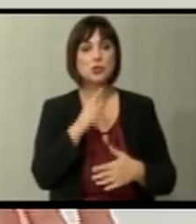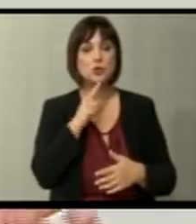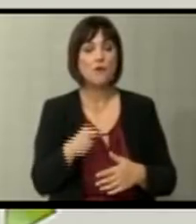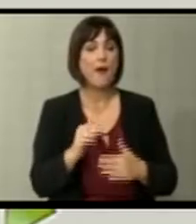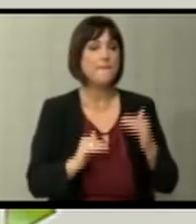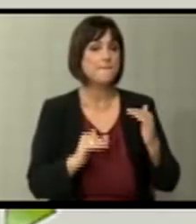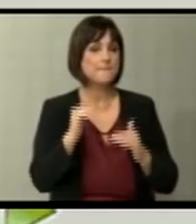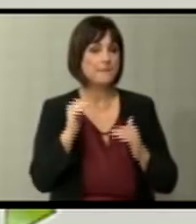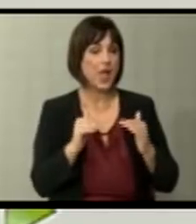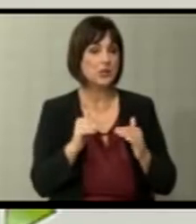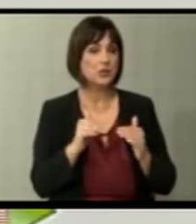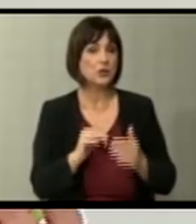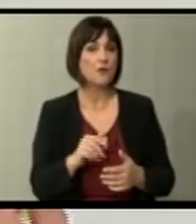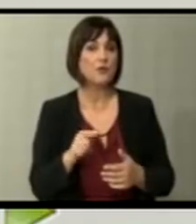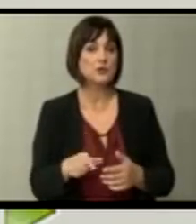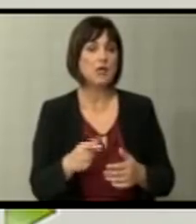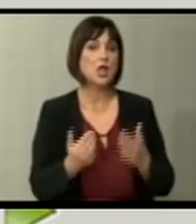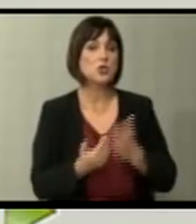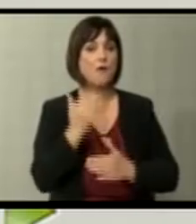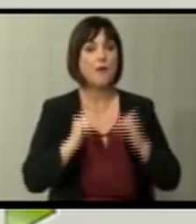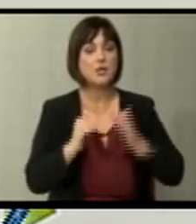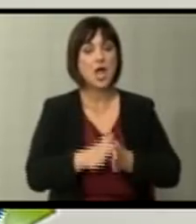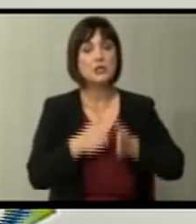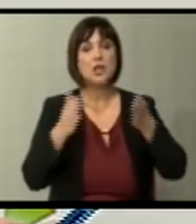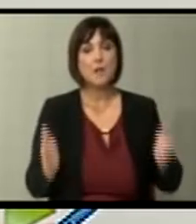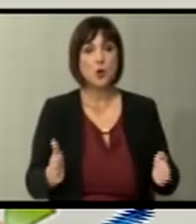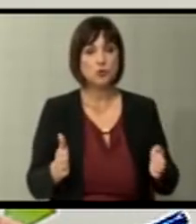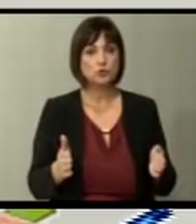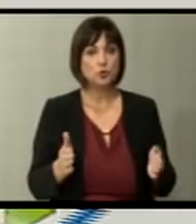методологија за нова методологија за прошируањето